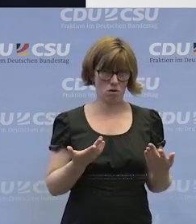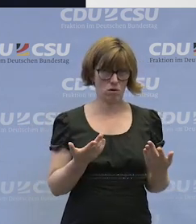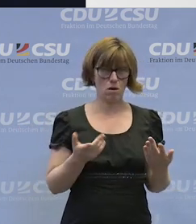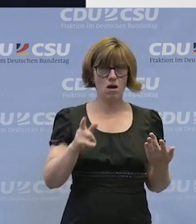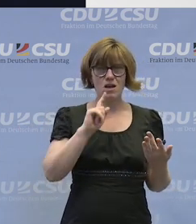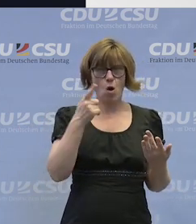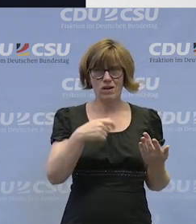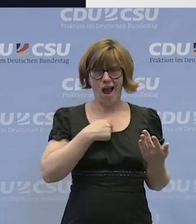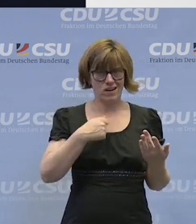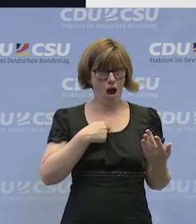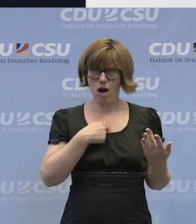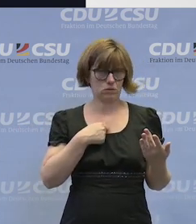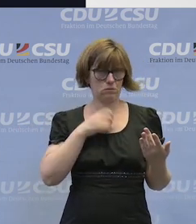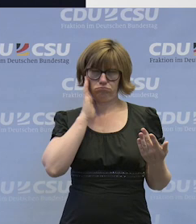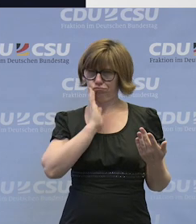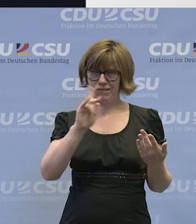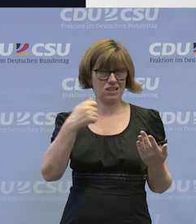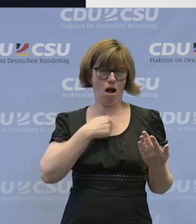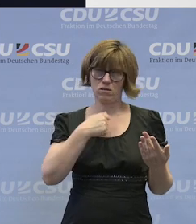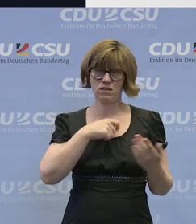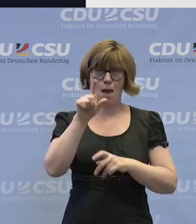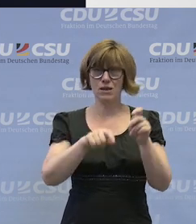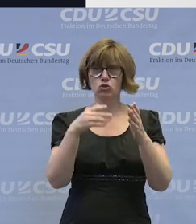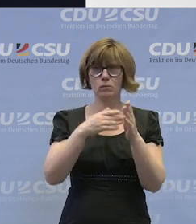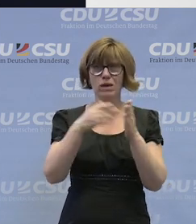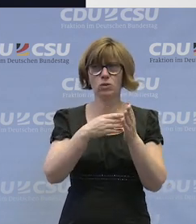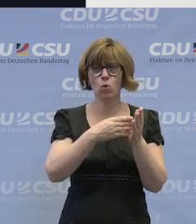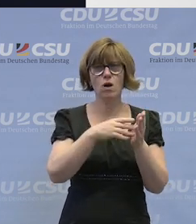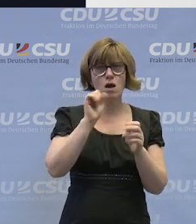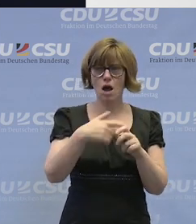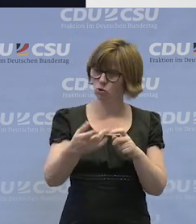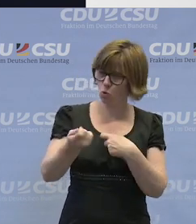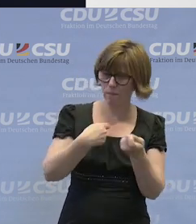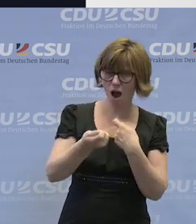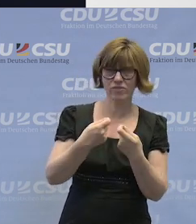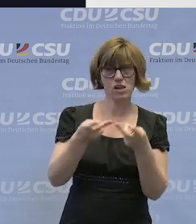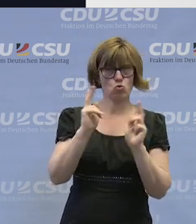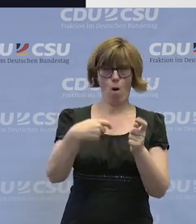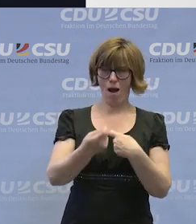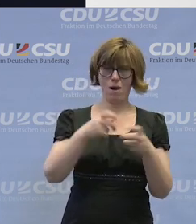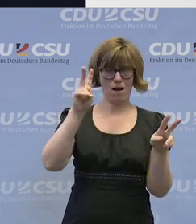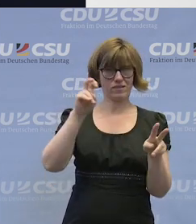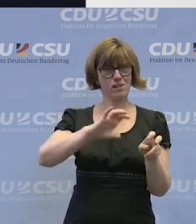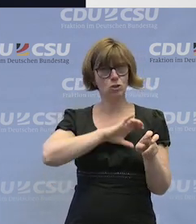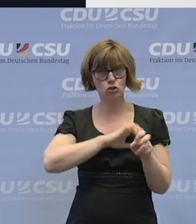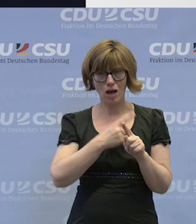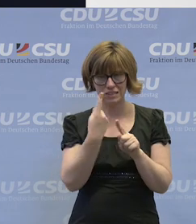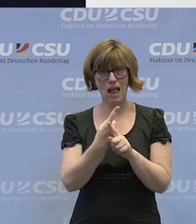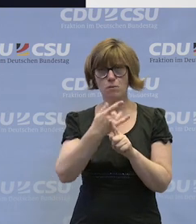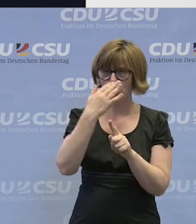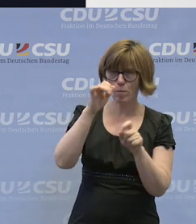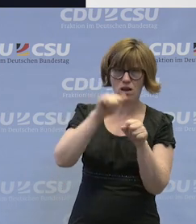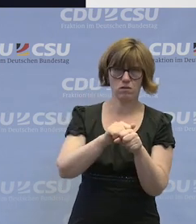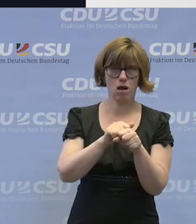haben sie keine Angst davor. Also haben sie keine Angst davor, die Menschen mit Behinderung so zu behandeln, wie alle anderen ganz normal auch und ihnen die Chance zu geben, sich